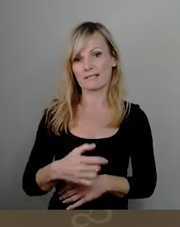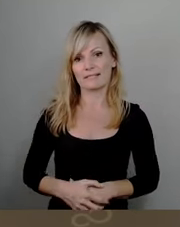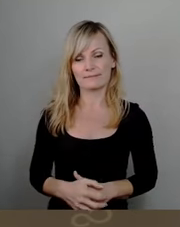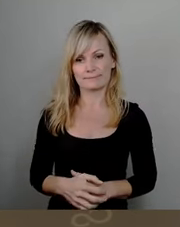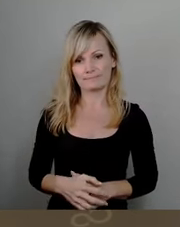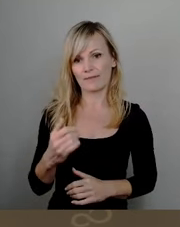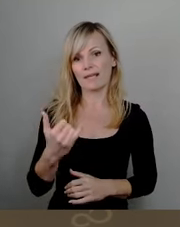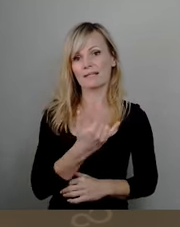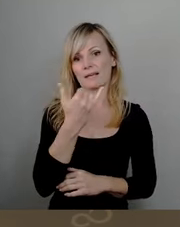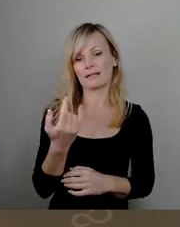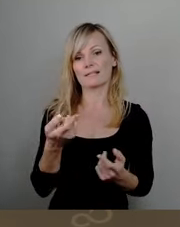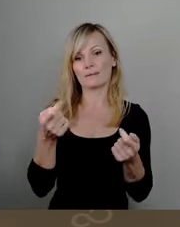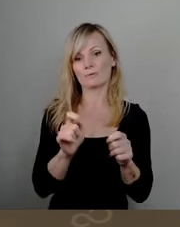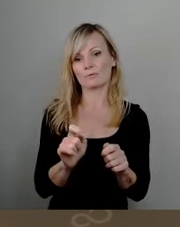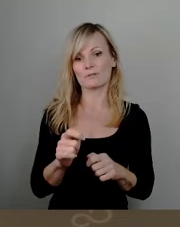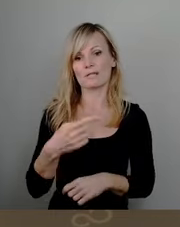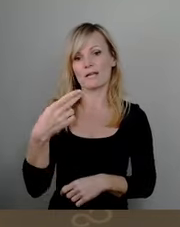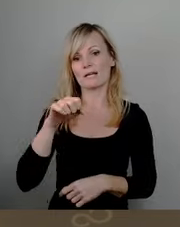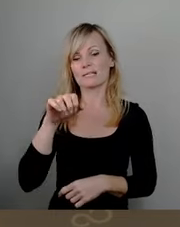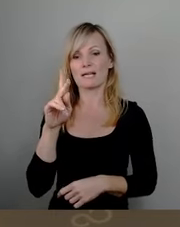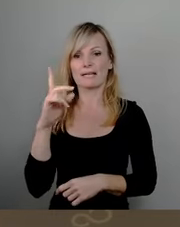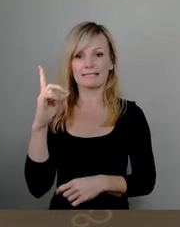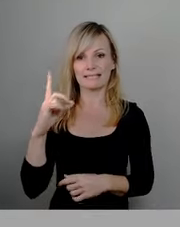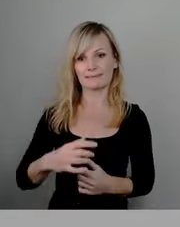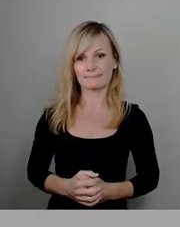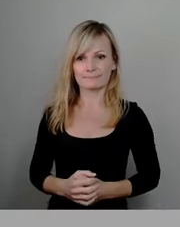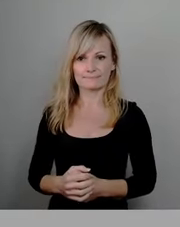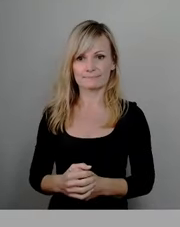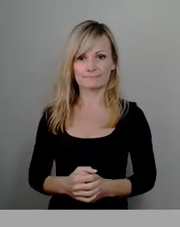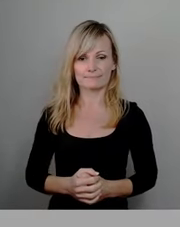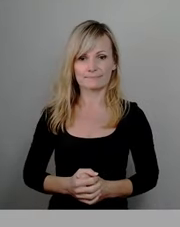Jahresabschluss HSKD. Ich bitte um das Stimmzeichen.